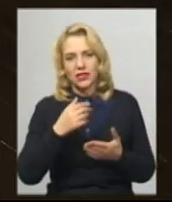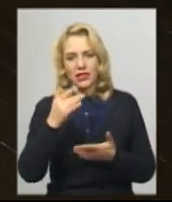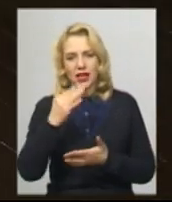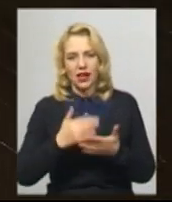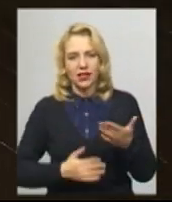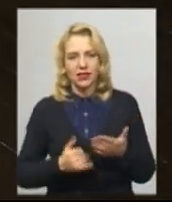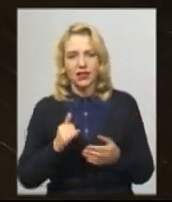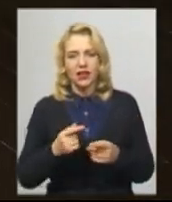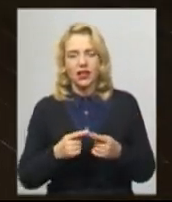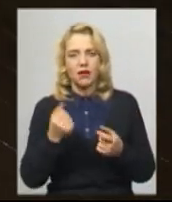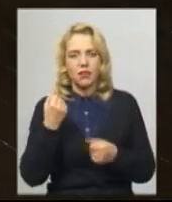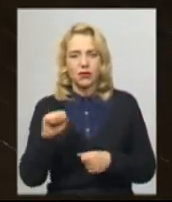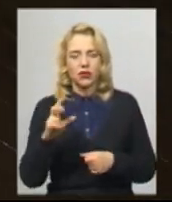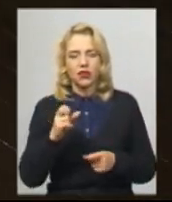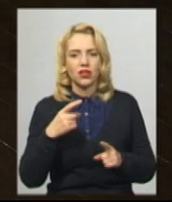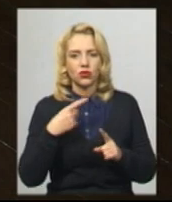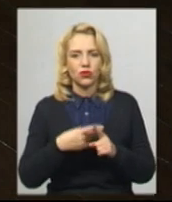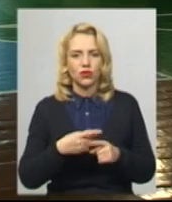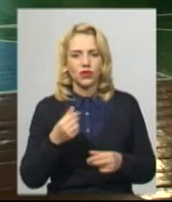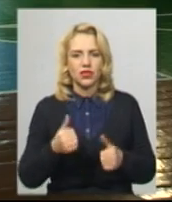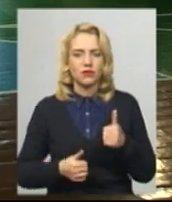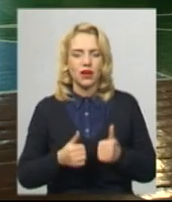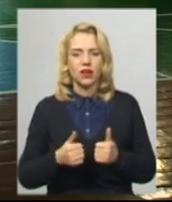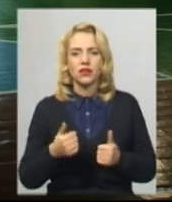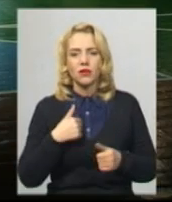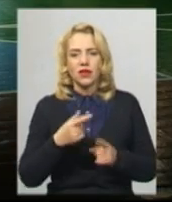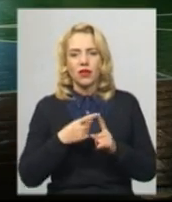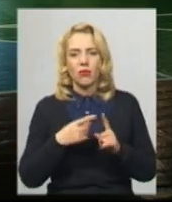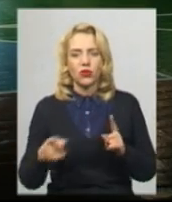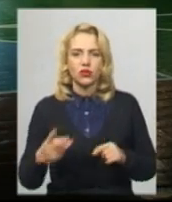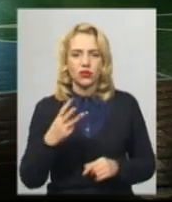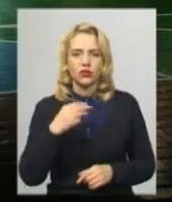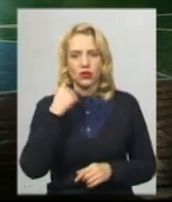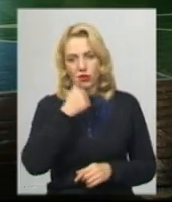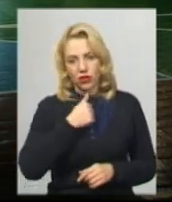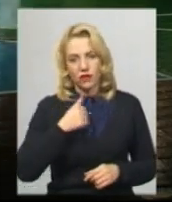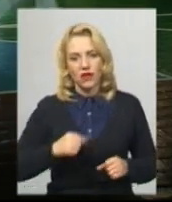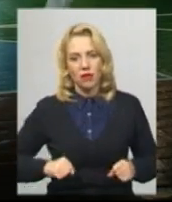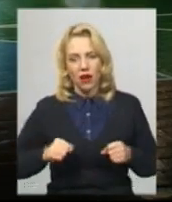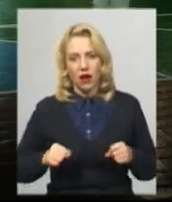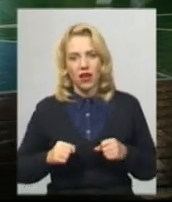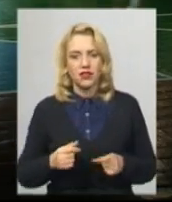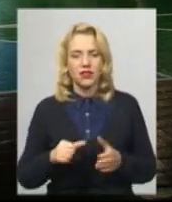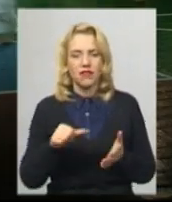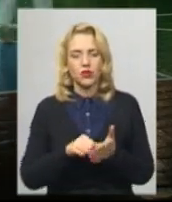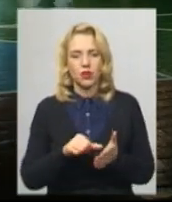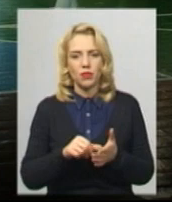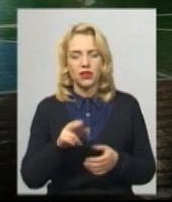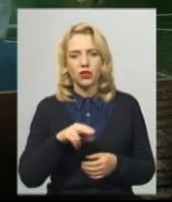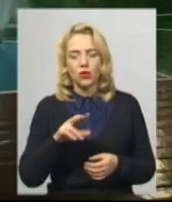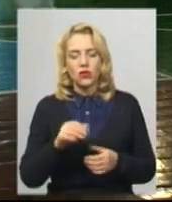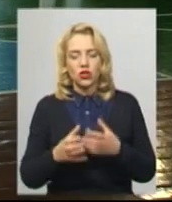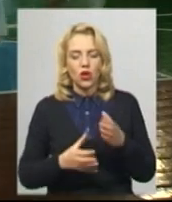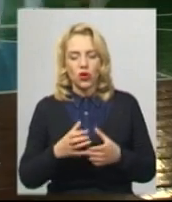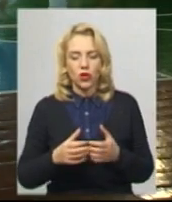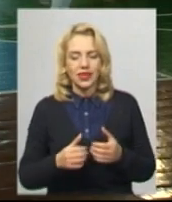перемогти на віддрукових змаганнях, додає Іван Шимків. Ми на протязі трьох років намагалися виступати добре на міжнародних стартах, для того,